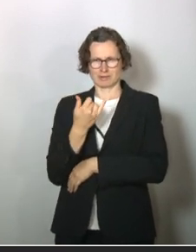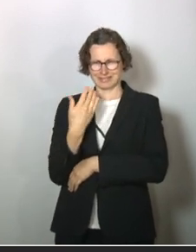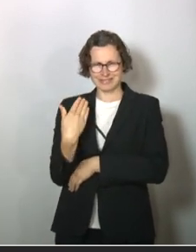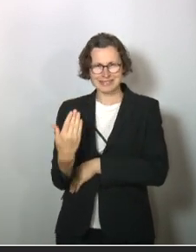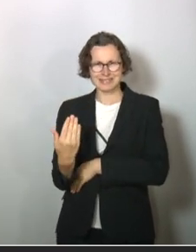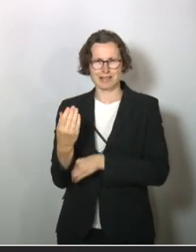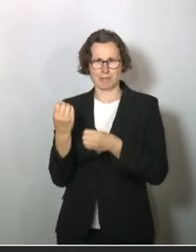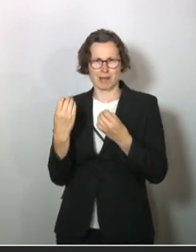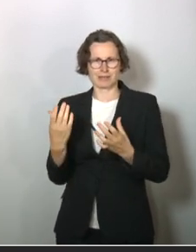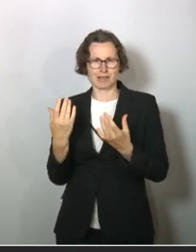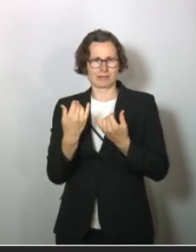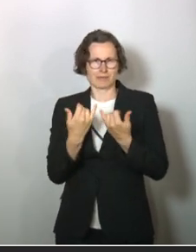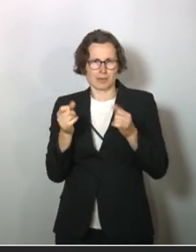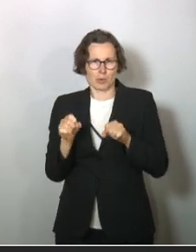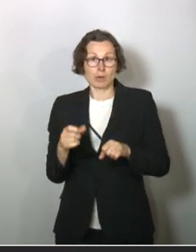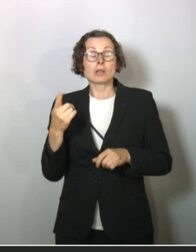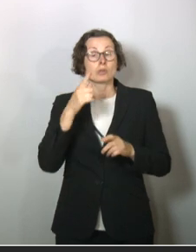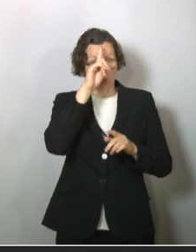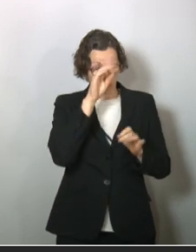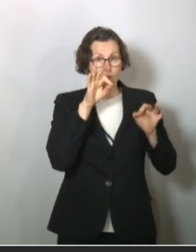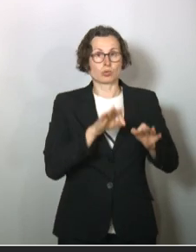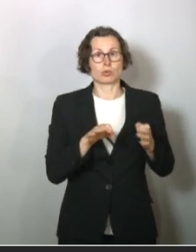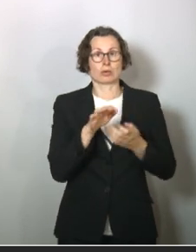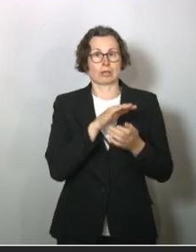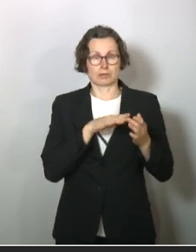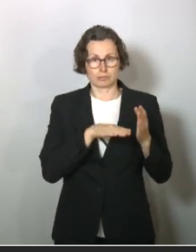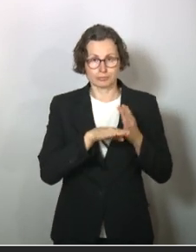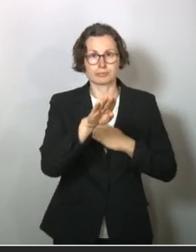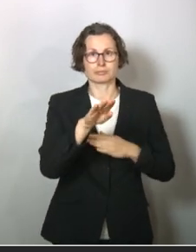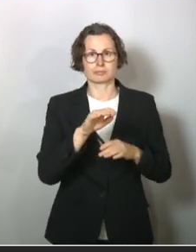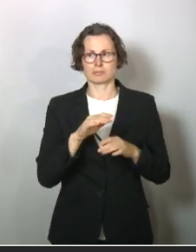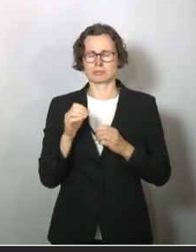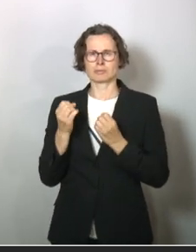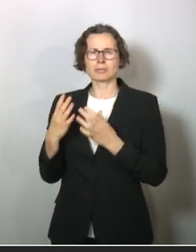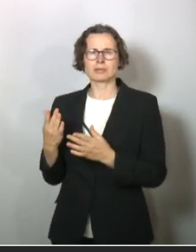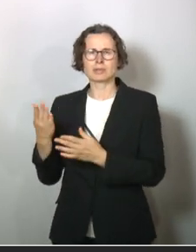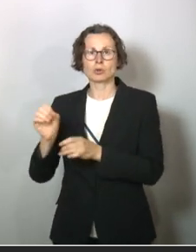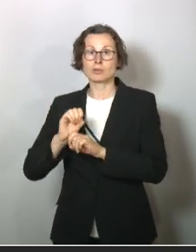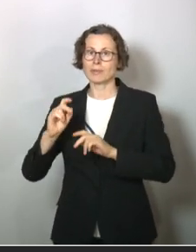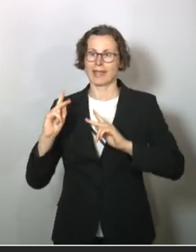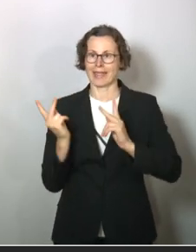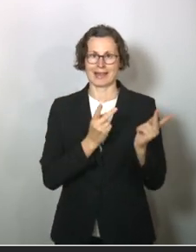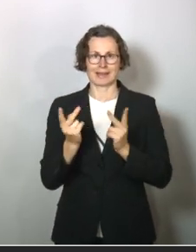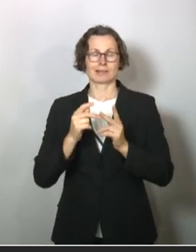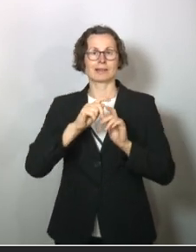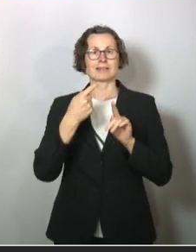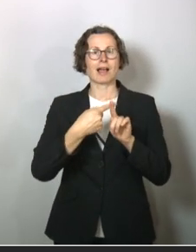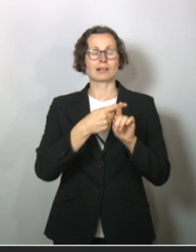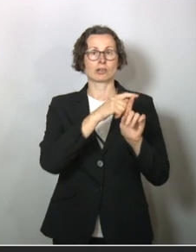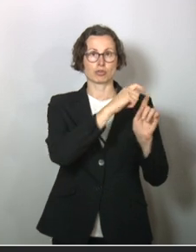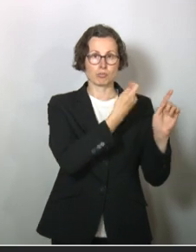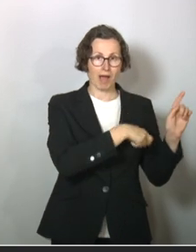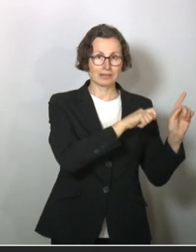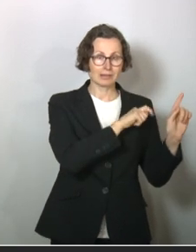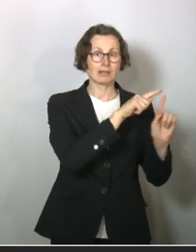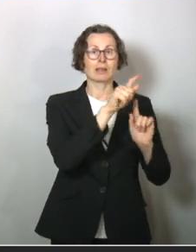selbst in Deutschland, das gut durch die Krise gekommen ist, passieren? Ganz ähnliche Zahlen gibt es in Spanien, in Frankreich, in Italien